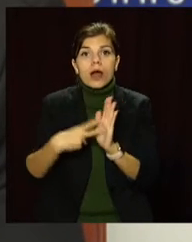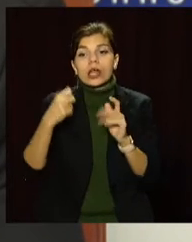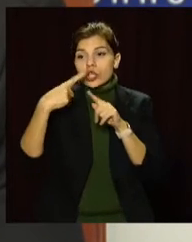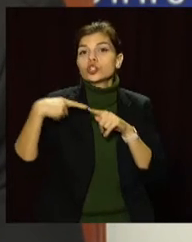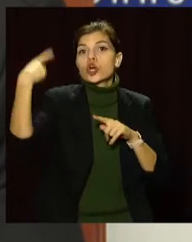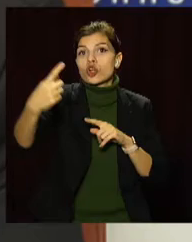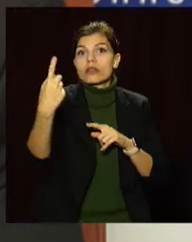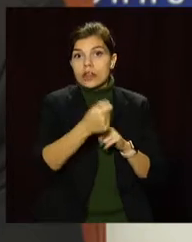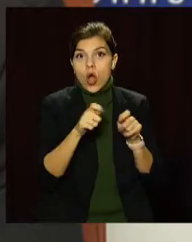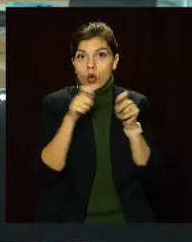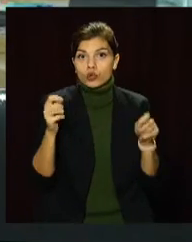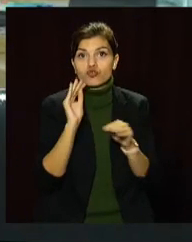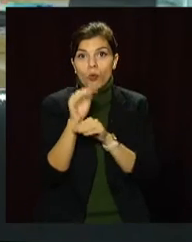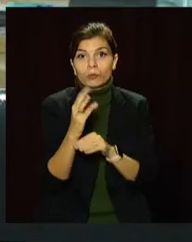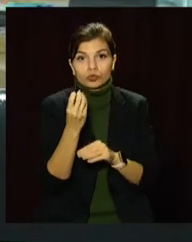неділі.